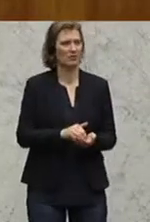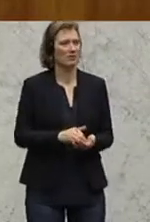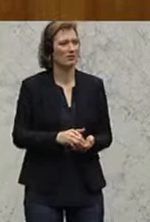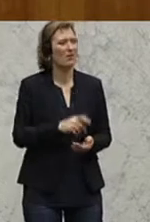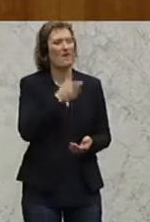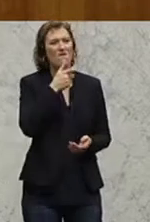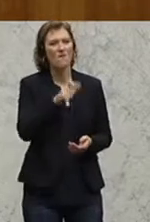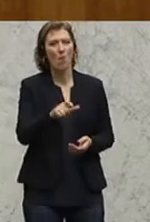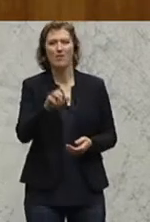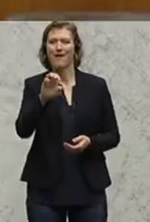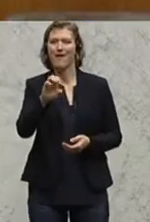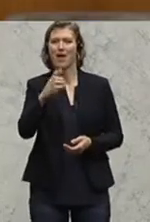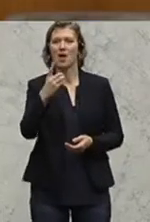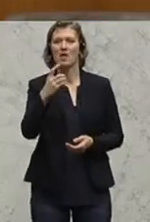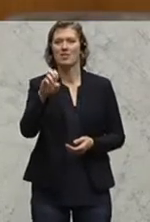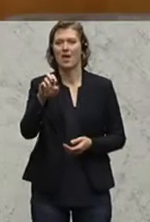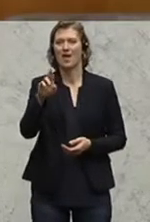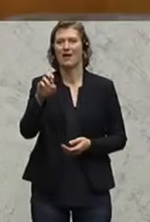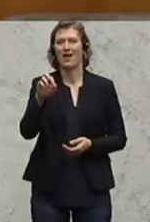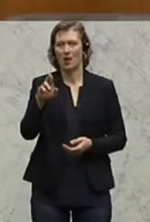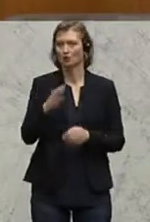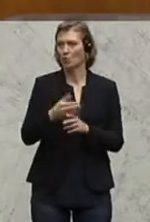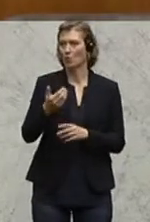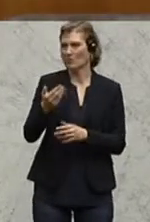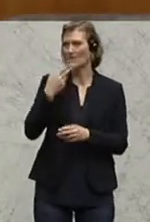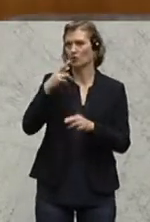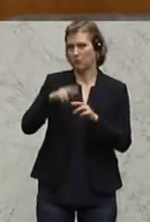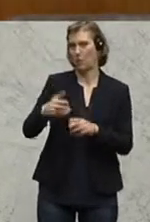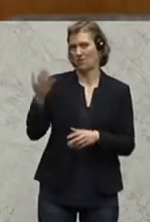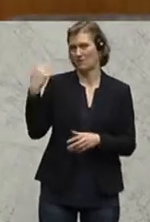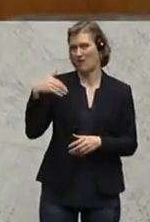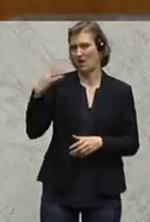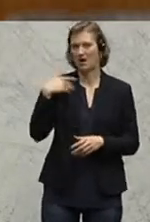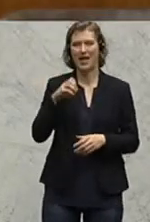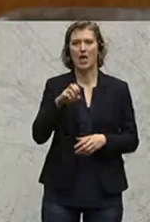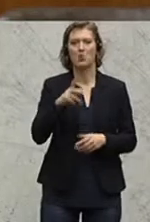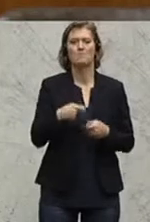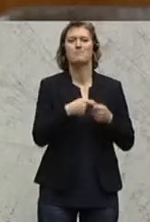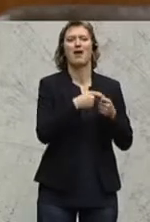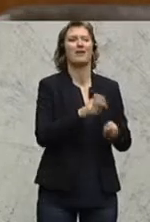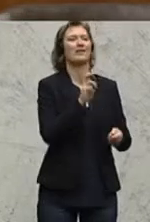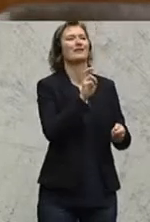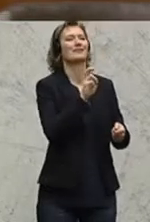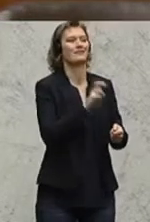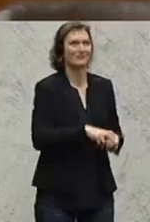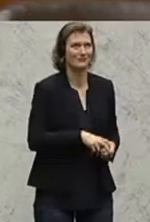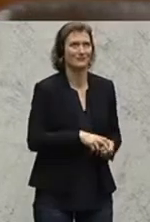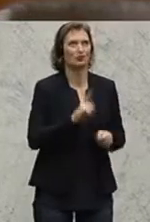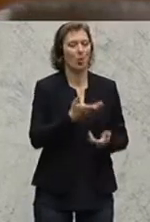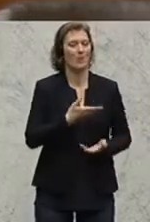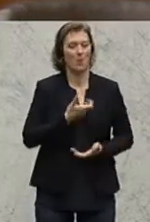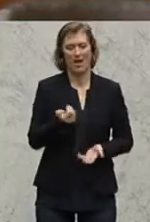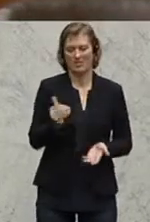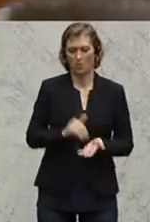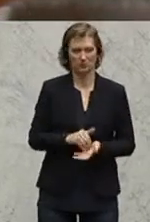da kommt mir der Name Ederer in den Sinn. Wir haben den Ederer Tausender ja auch versprochen bekommen im Zuge des EU-Beitritts, auf dem wir, auf dem wir,